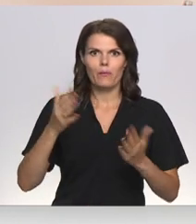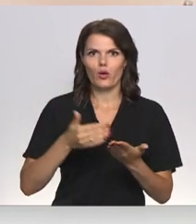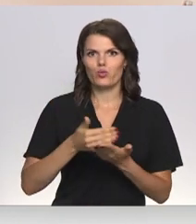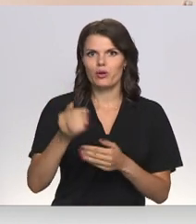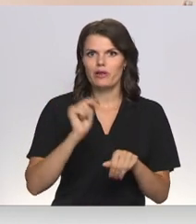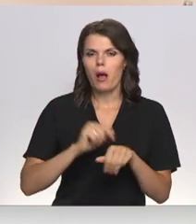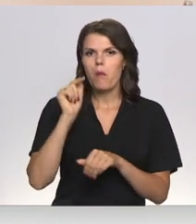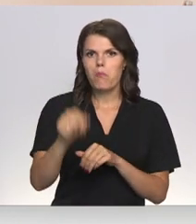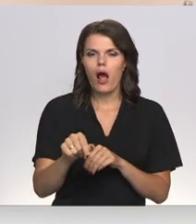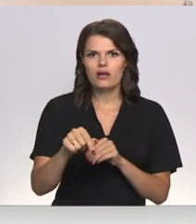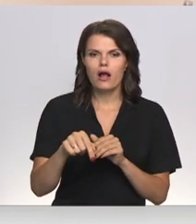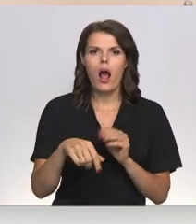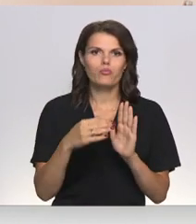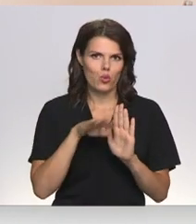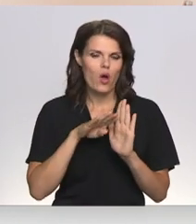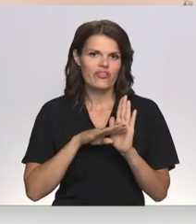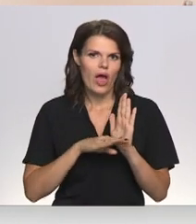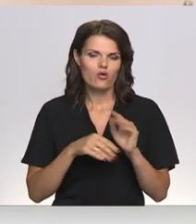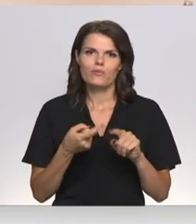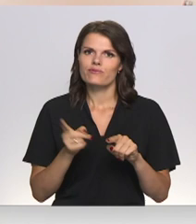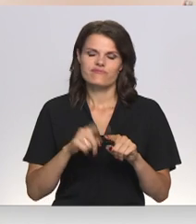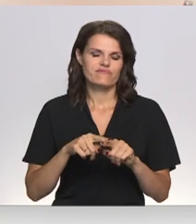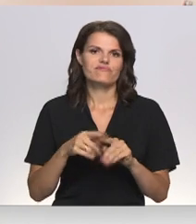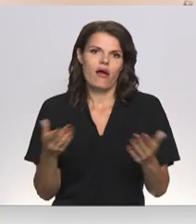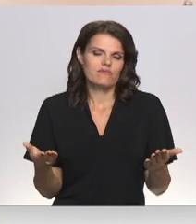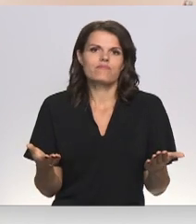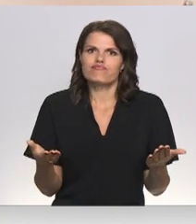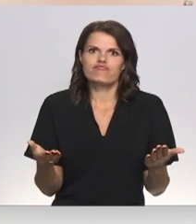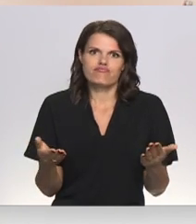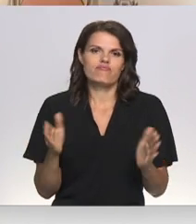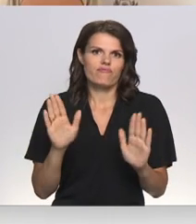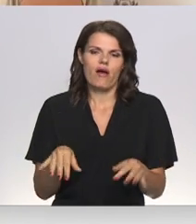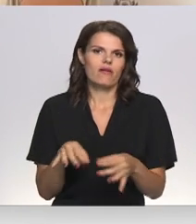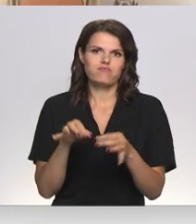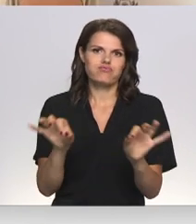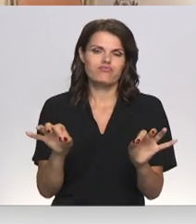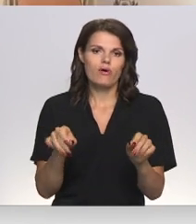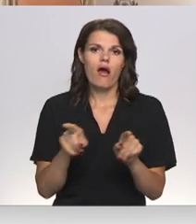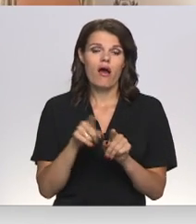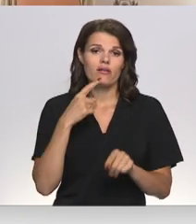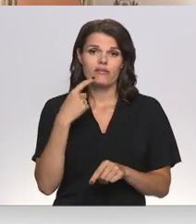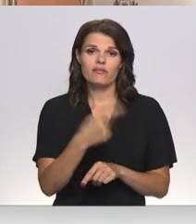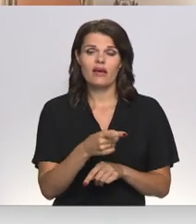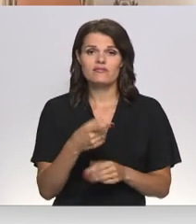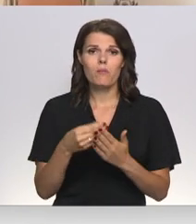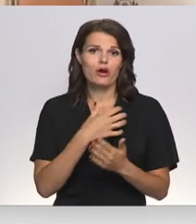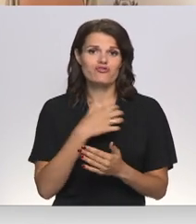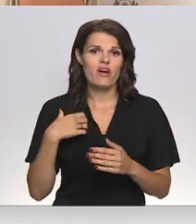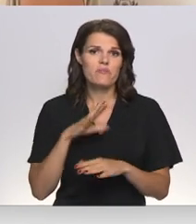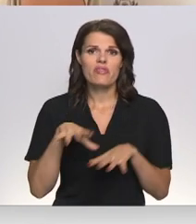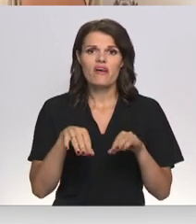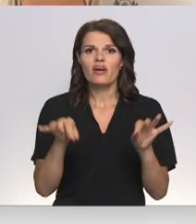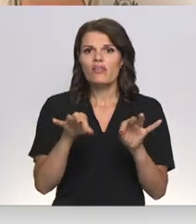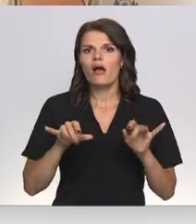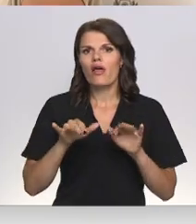noteikumus, tad vienā brīdī arī sarkanās kartītas izniegšana var parādīties. Plešs arī uzsvēra, ka pašvaldība neveic nekādas